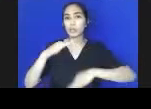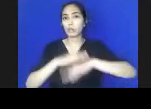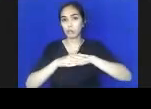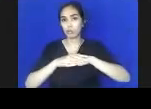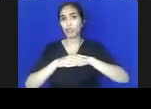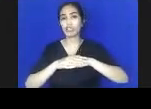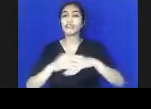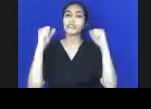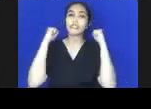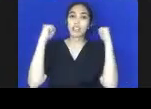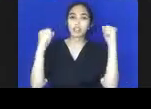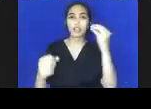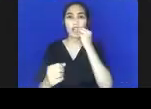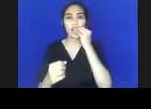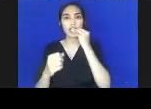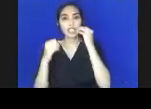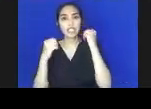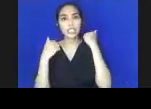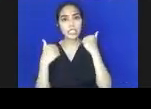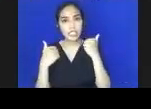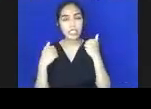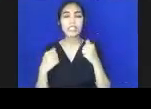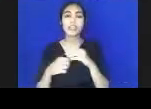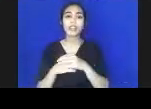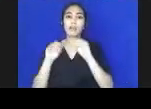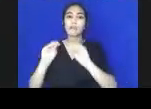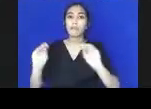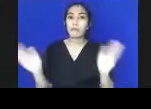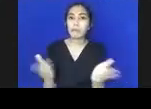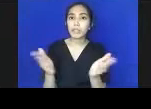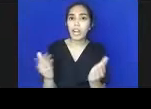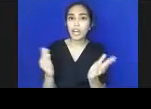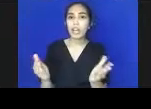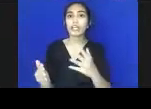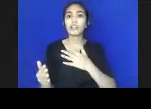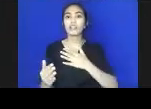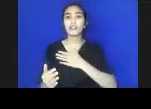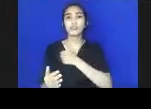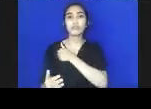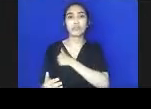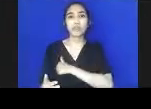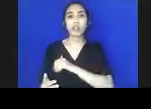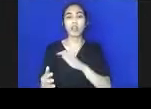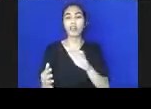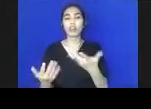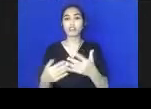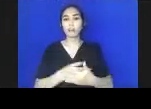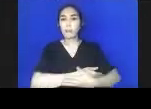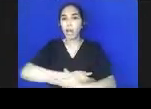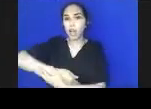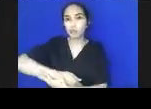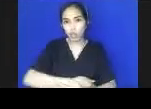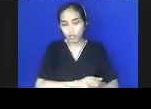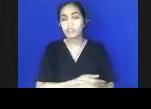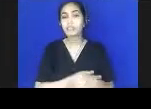baik kesehatan, gizi, rangsangan pendidikan, pembinaan moral emosional, dan pengasuhan, sehingga anak tumbuh dan berkembang